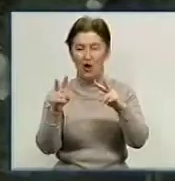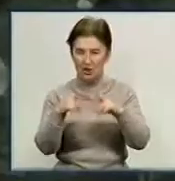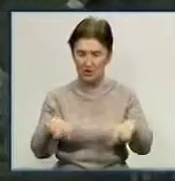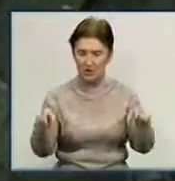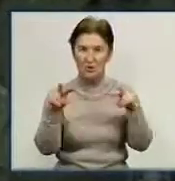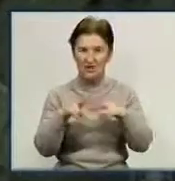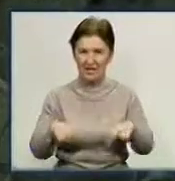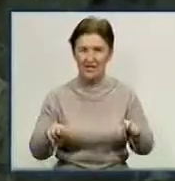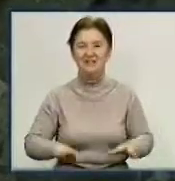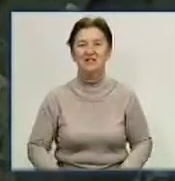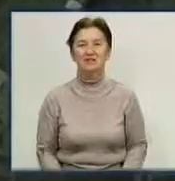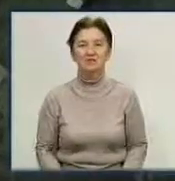Володимир Волок. День за днем.